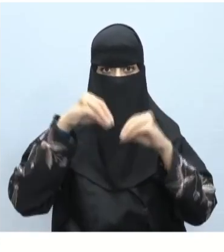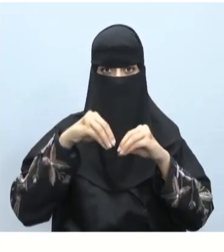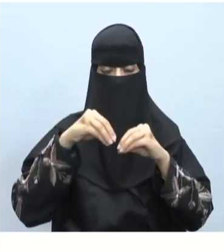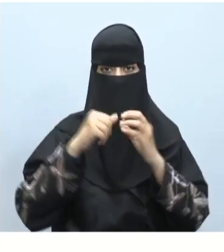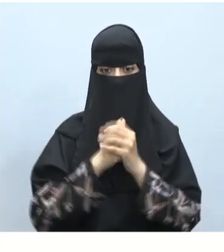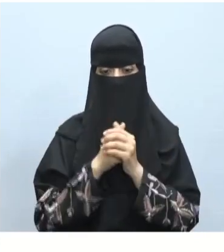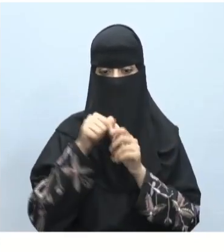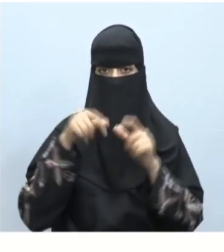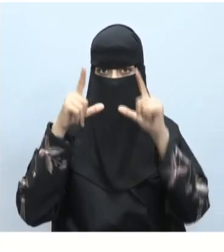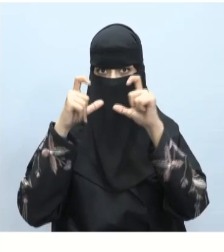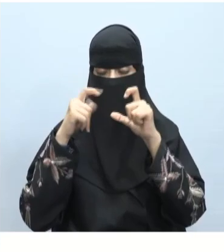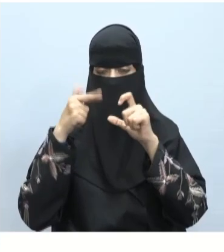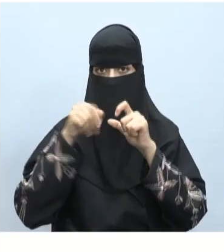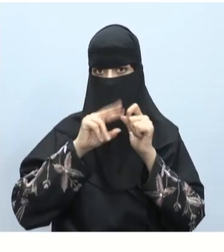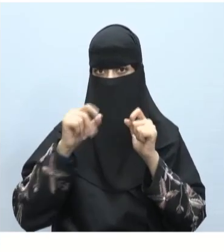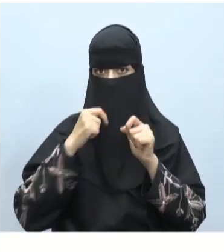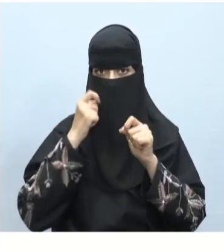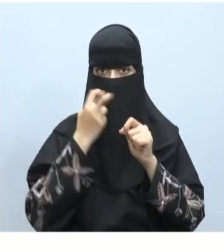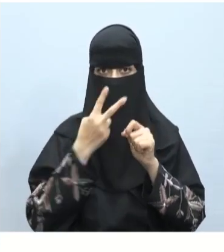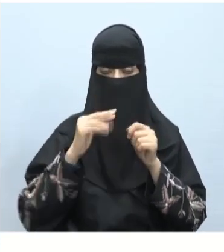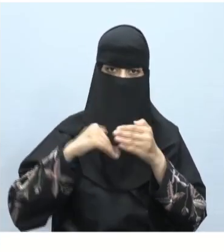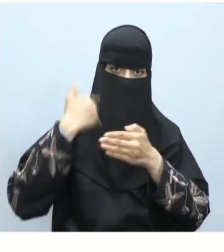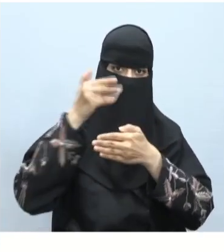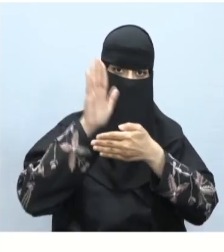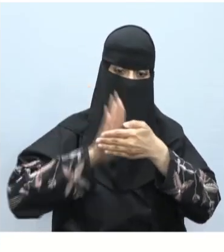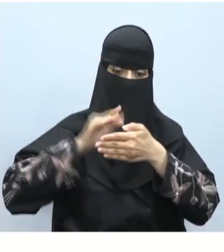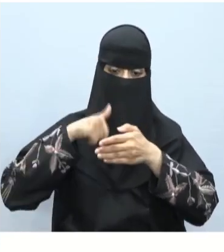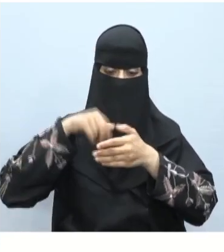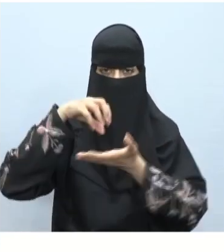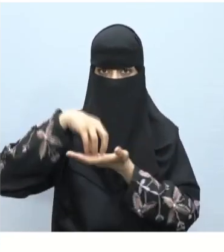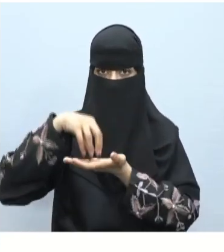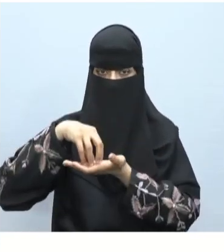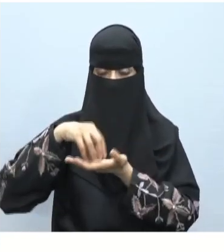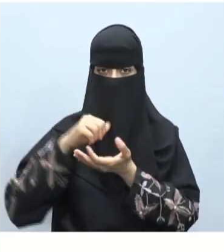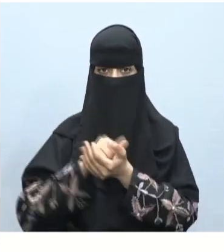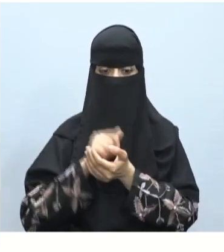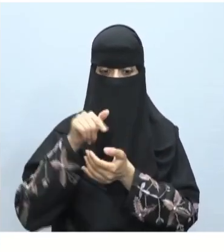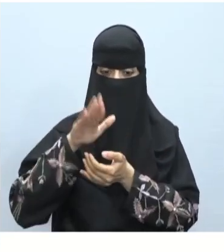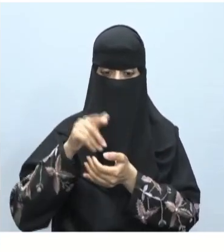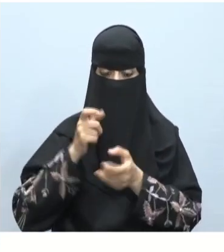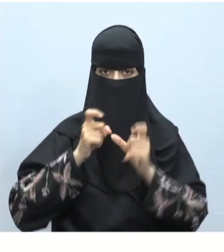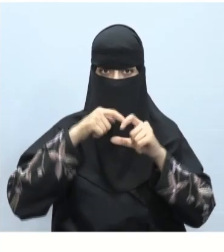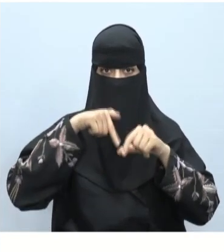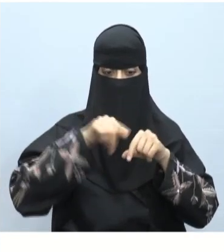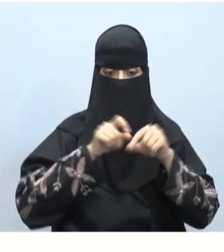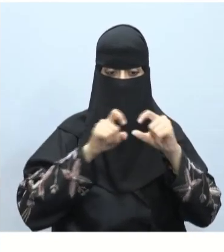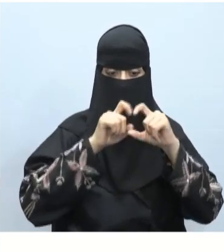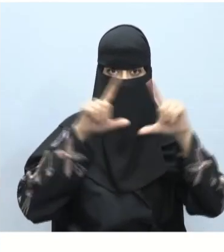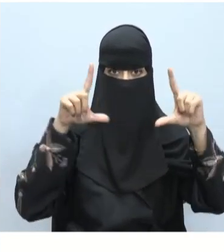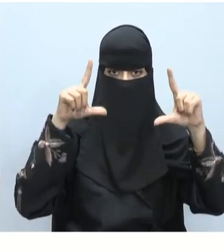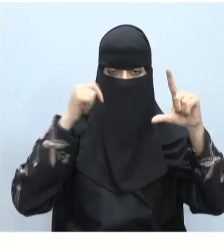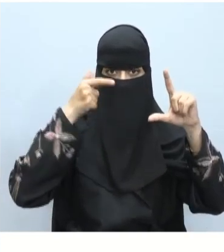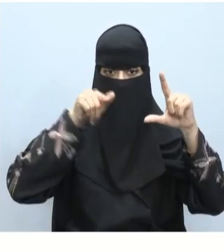الصورة كما تلاحظ في خلفية الموقع وفي أداة المرساة الظاهرة